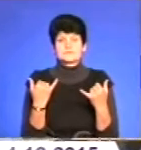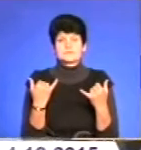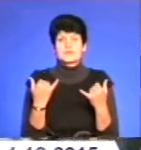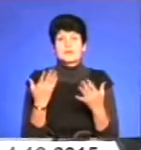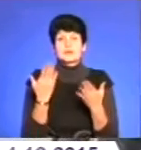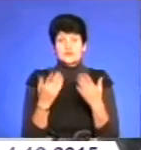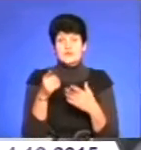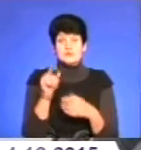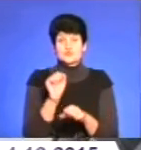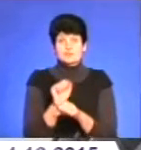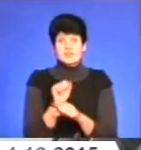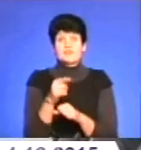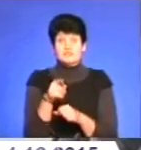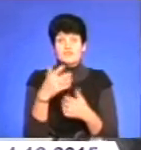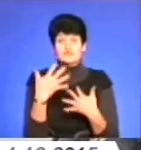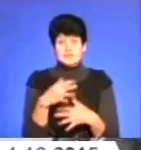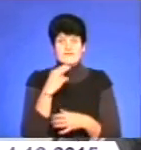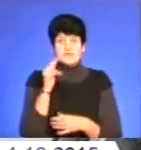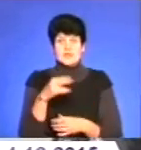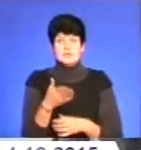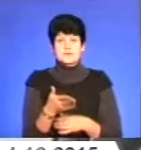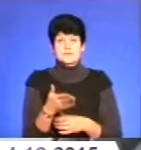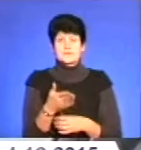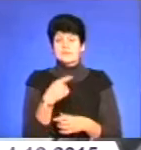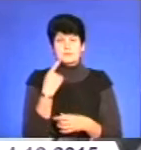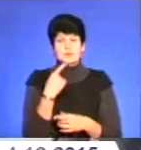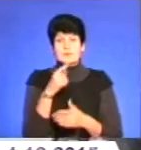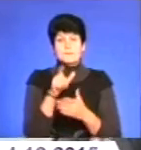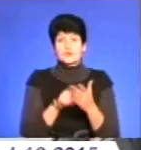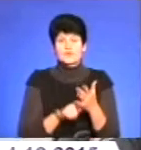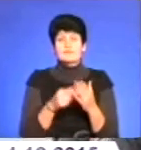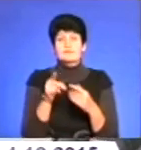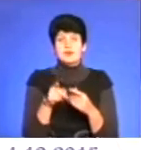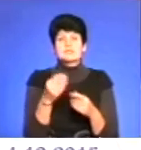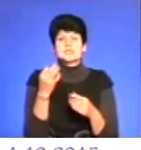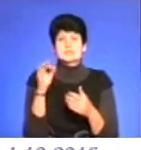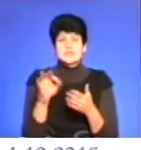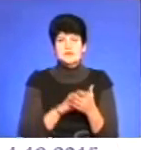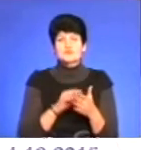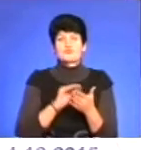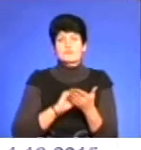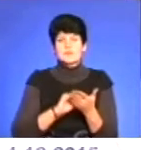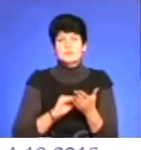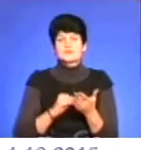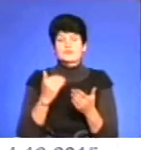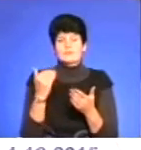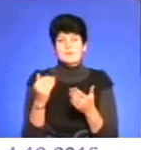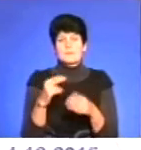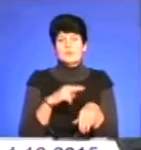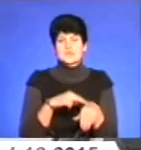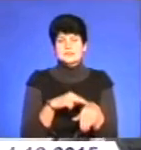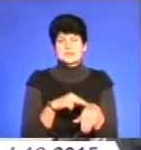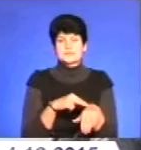Якщо вас зупинили, ви вже абсолютно винні. Вам не виноситься протокол, він виписує вам поліцейський